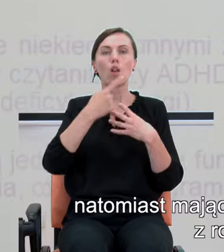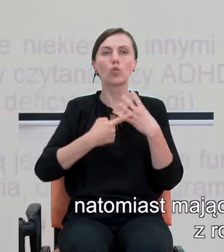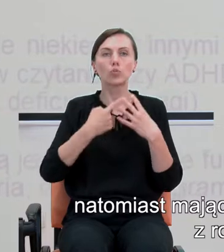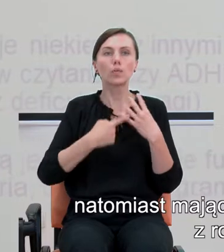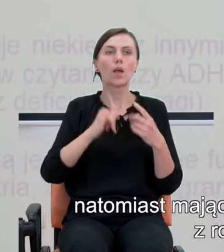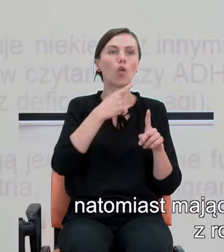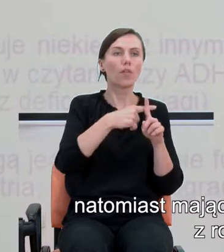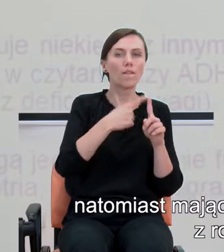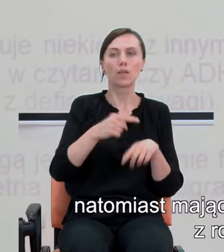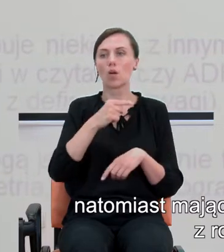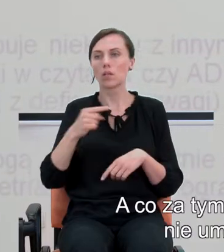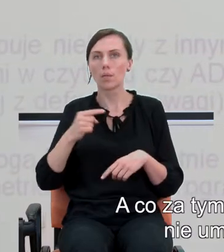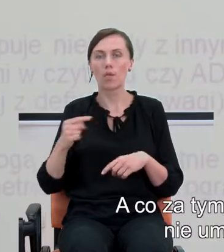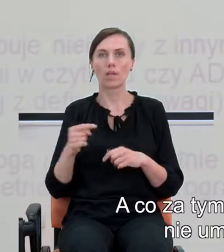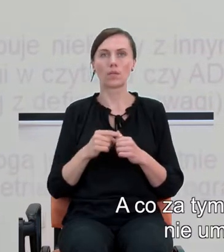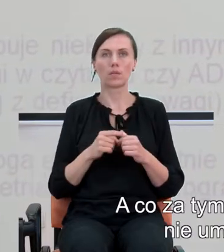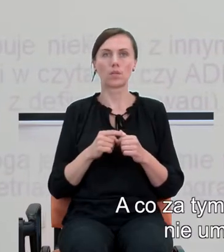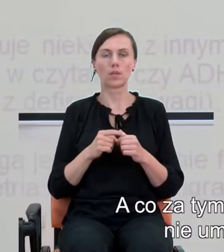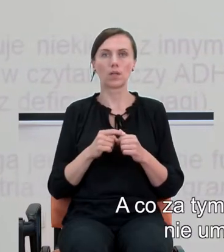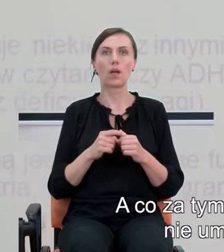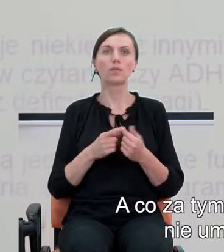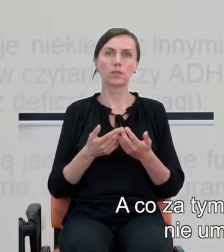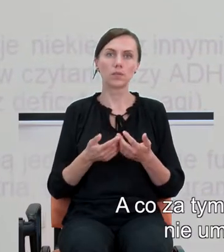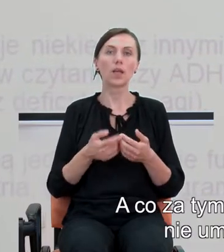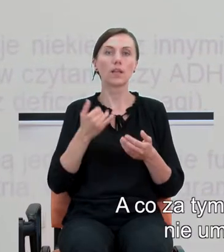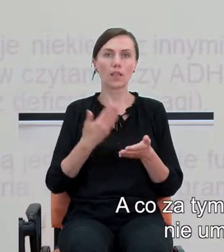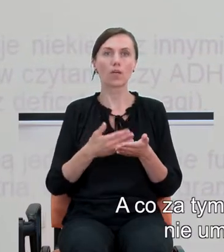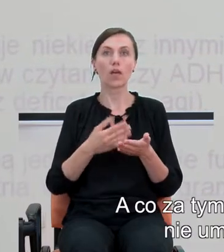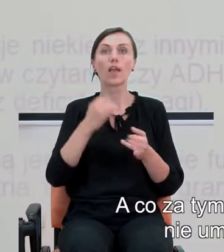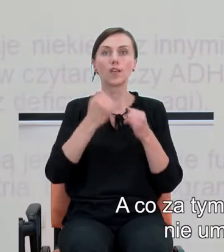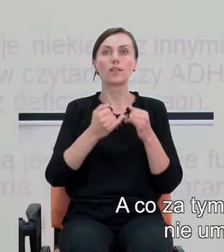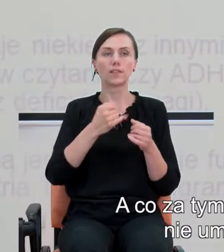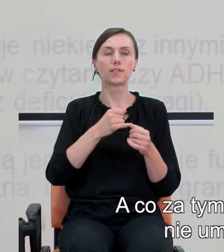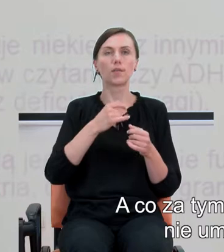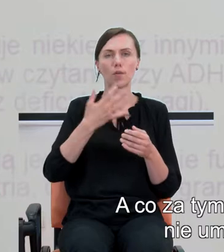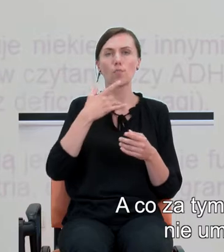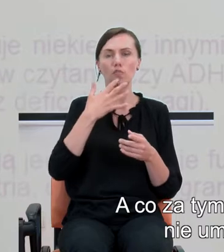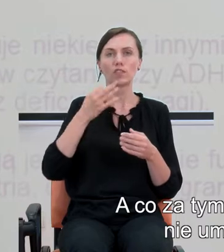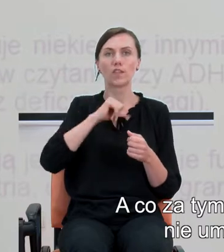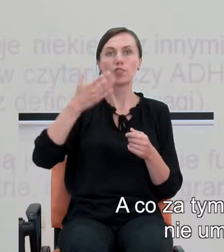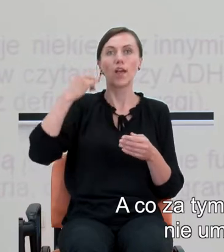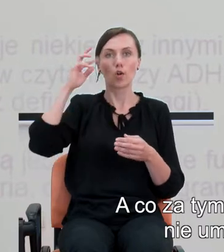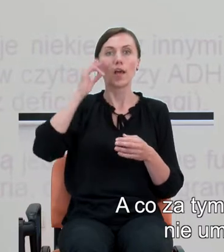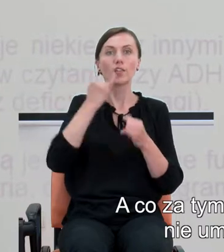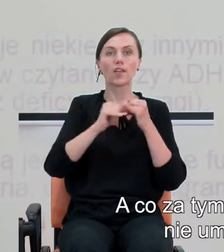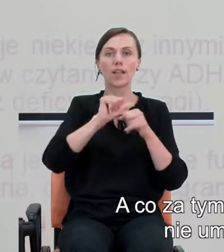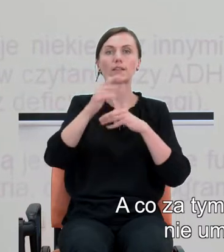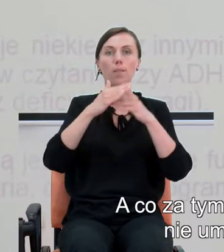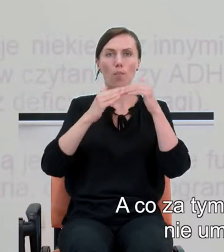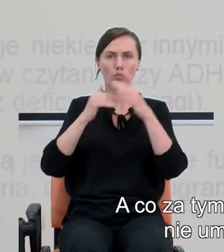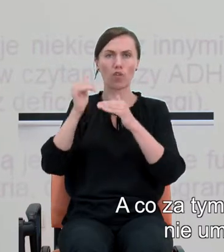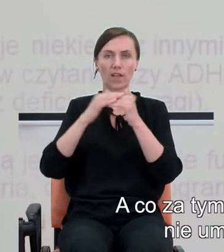rozumieniem operacji arytmetycznych. A co za tym idzie? No bo jeśli, zgodnie z teorią rozumowania, jeśli rusztowania,